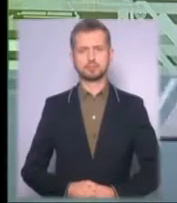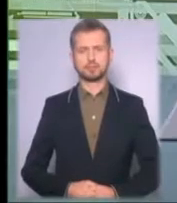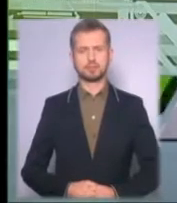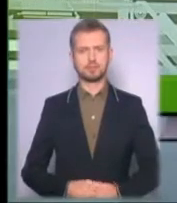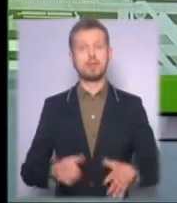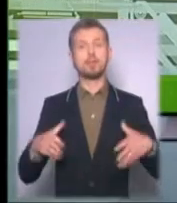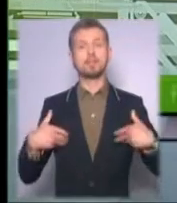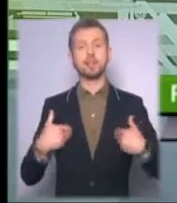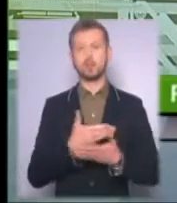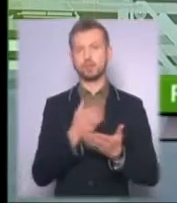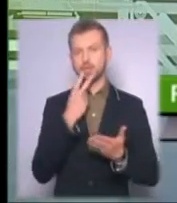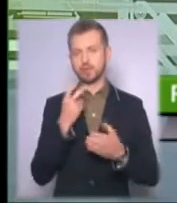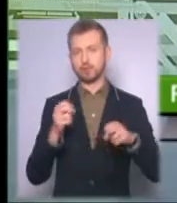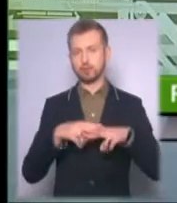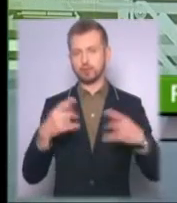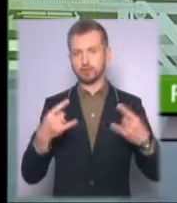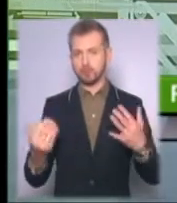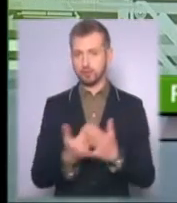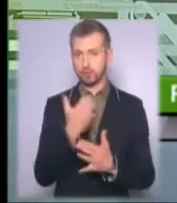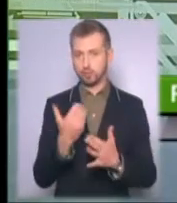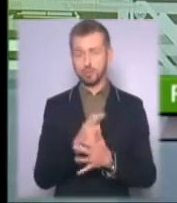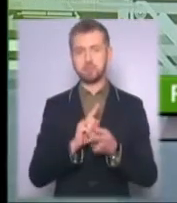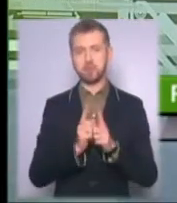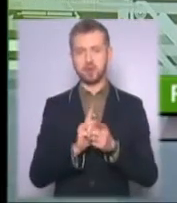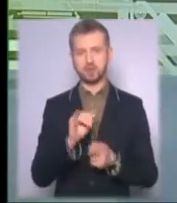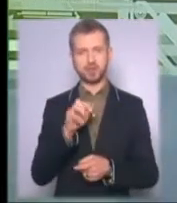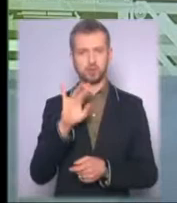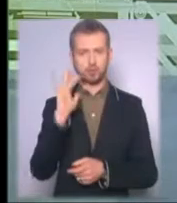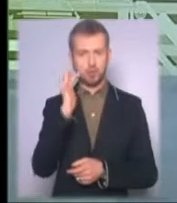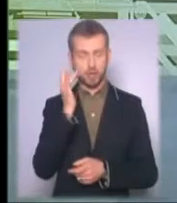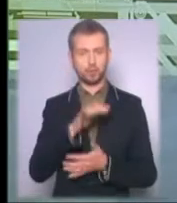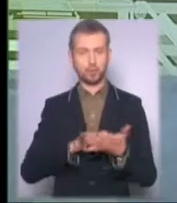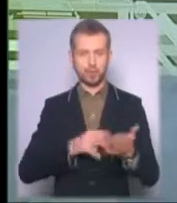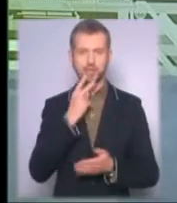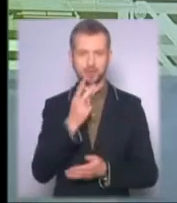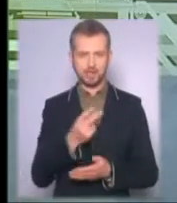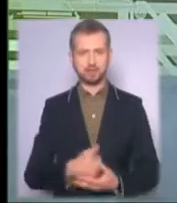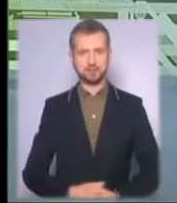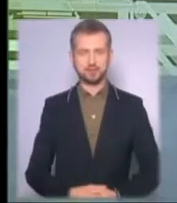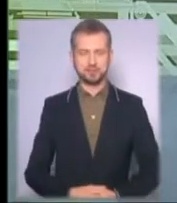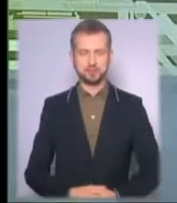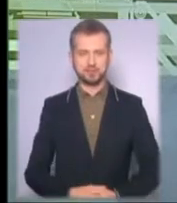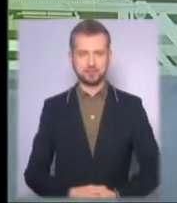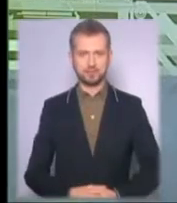Вітаю, ви дивитесь столичні телевізійні новини в студії Ростислав Сухачов та Ігор Бондаренко. У випуску ви побачите.